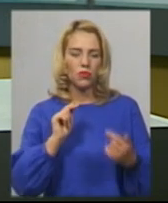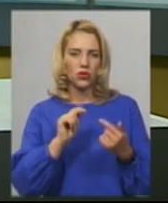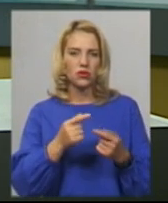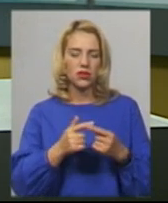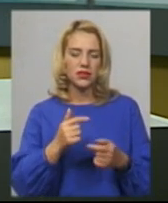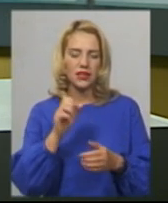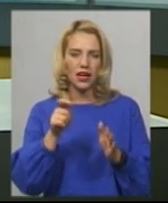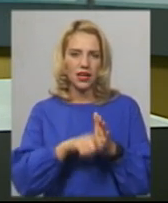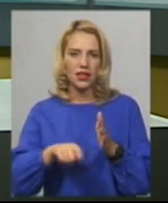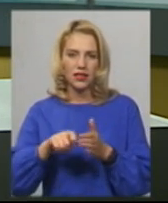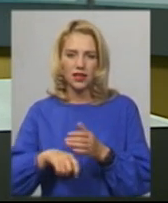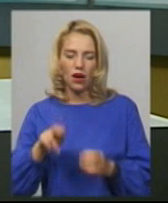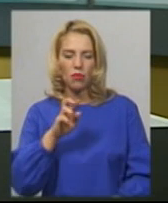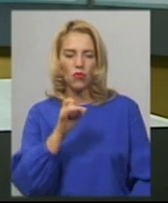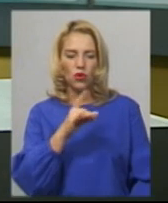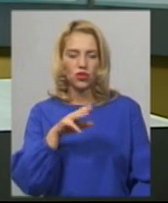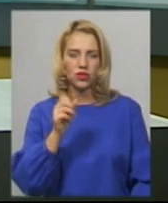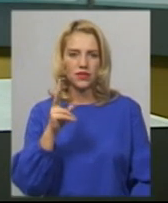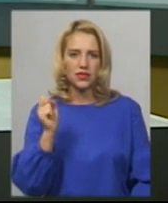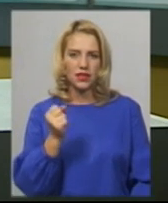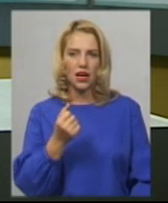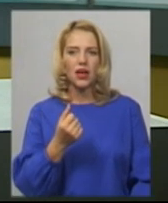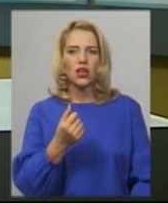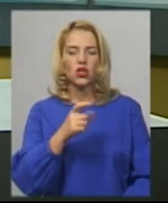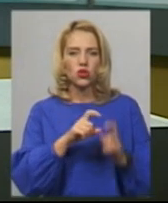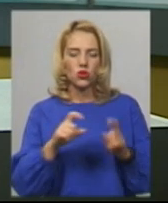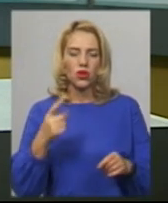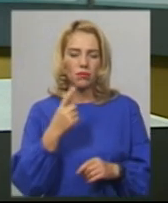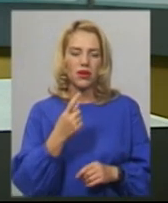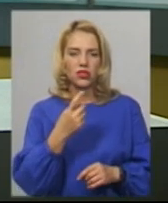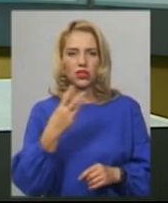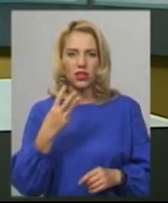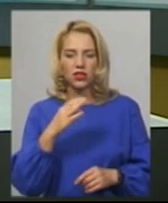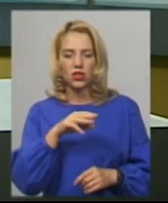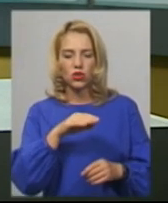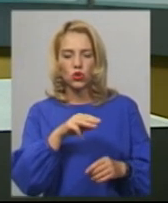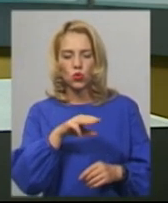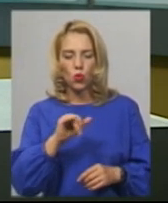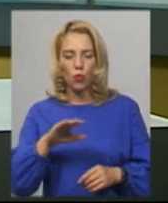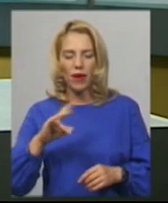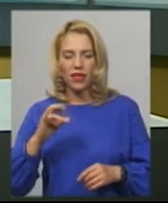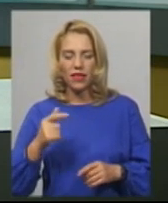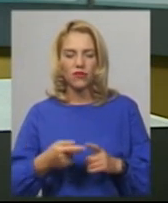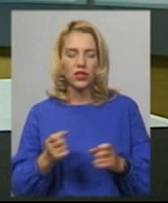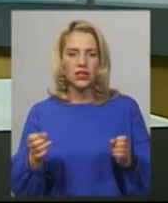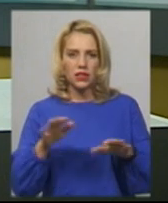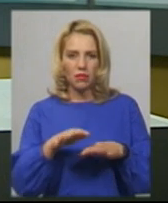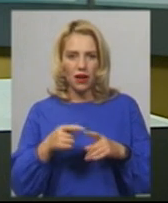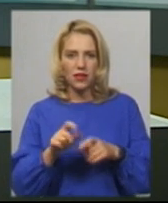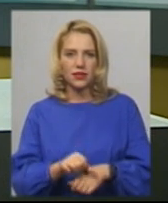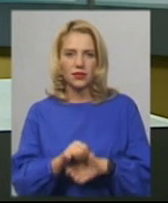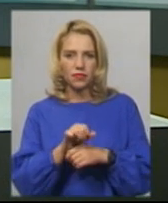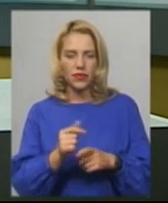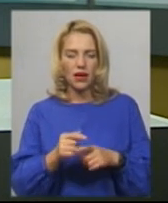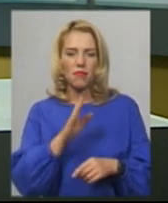проти закриття борщівської загальноосвітньої школи перших-других ступенів. Вони зібрались в Хмельницький ОДА. Мати учня цієї школи Олена Величка